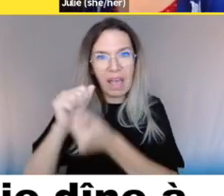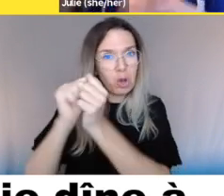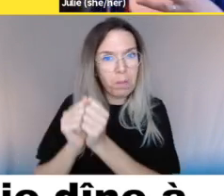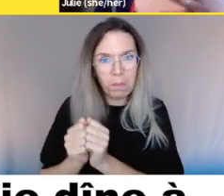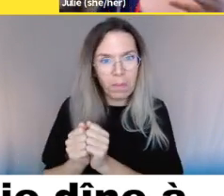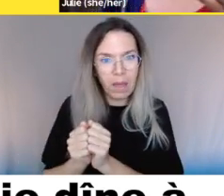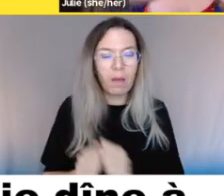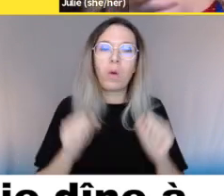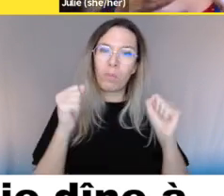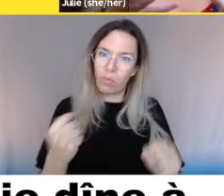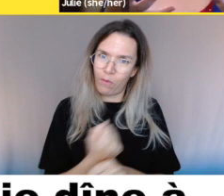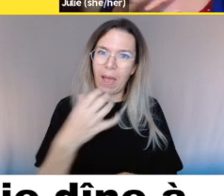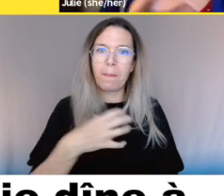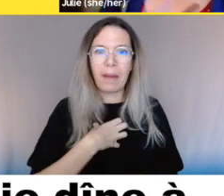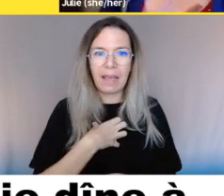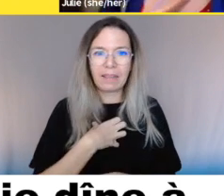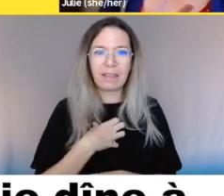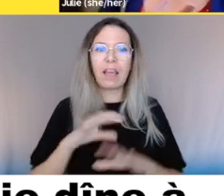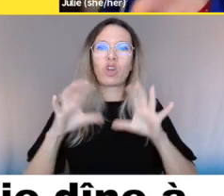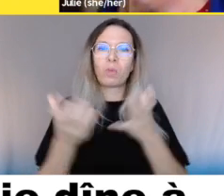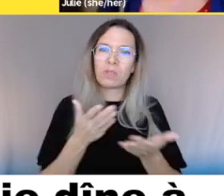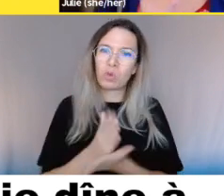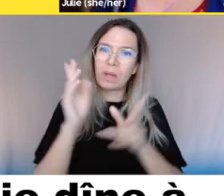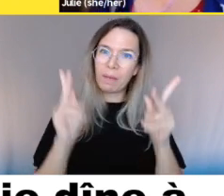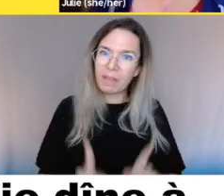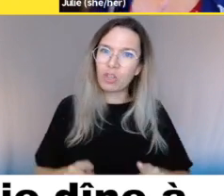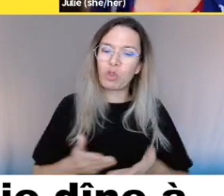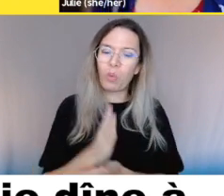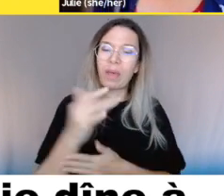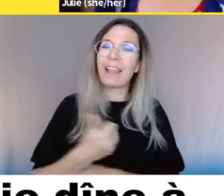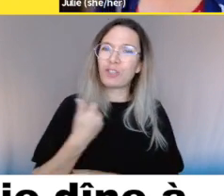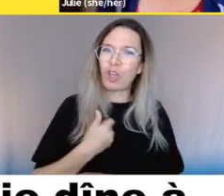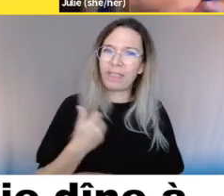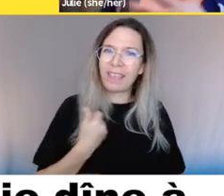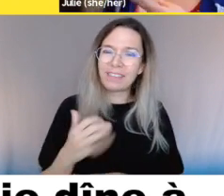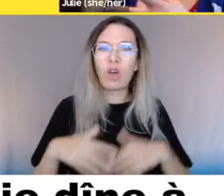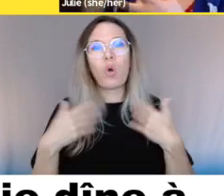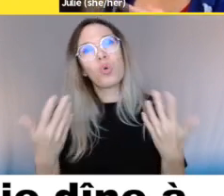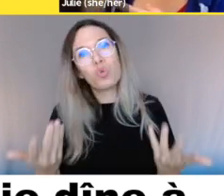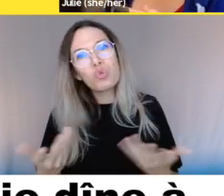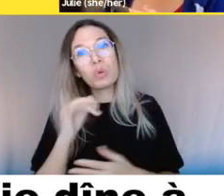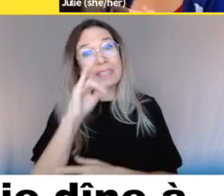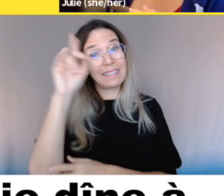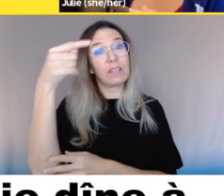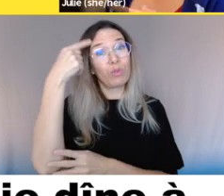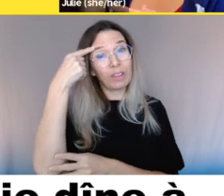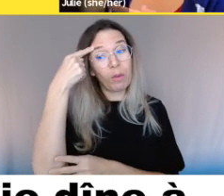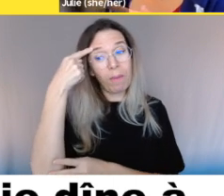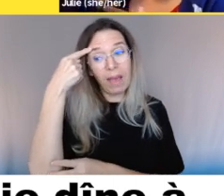Donc, est-ce qu'on va être une contrainte excessive dans une situation qui ne serait pas nécessairement d'un ou d'autre?